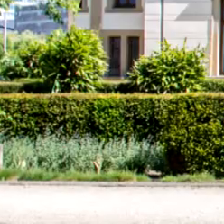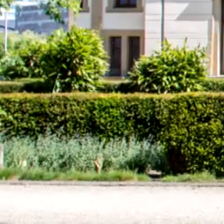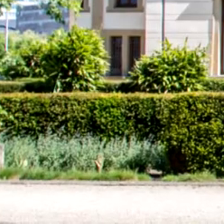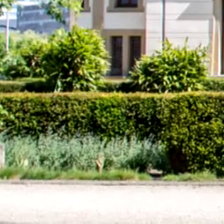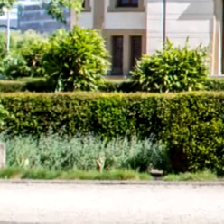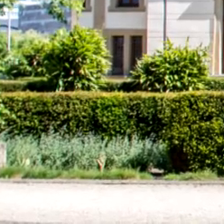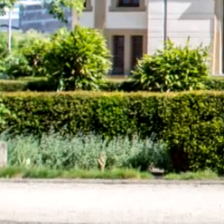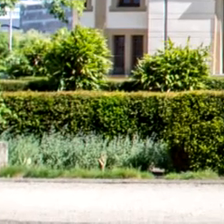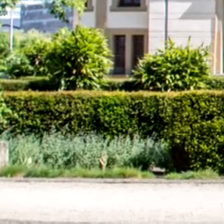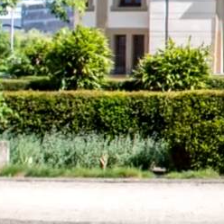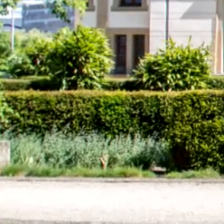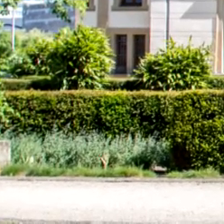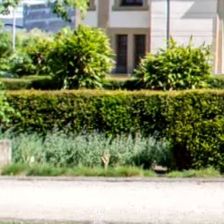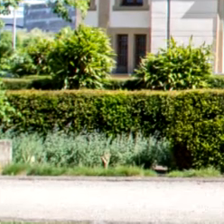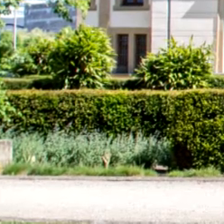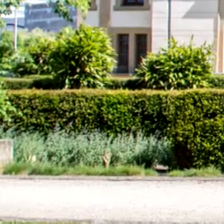Danke.